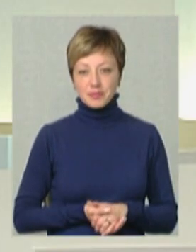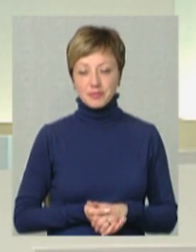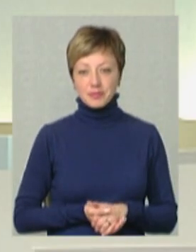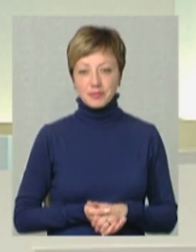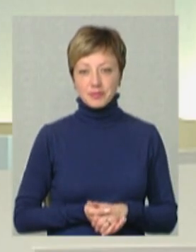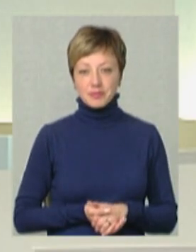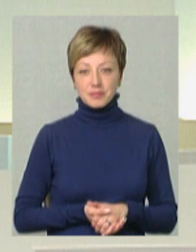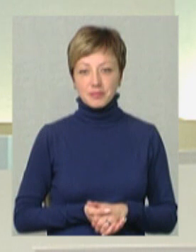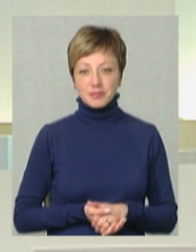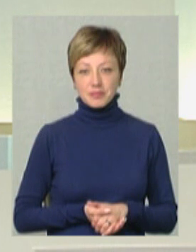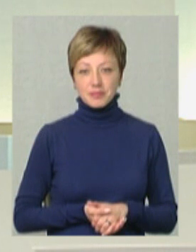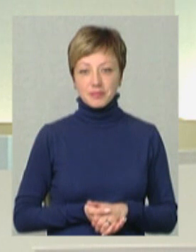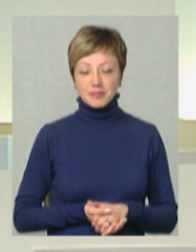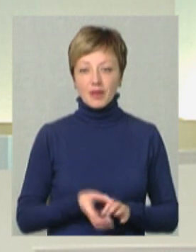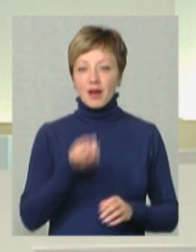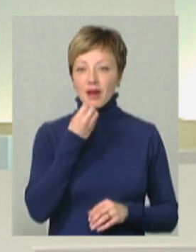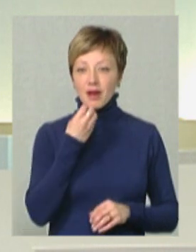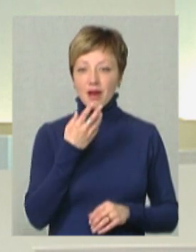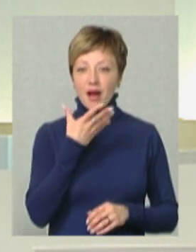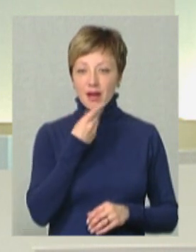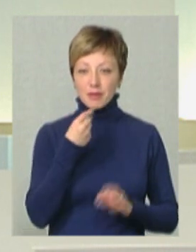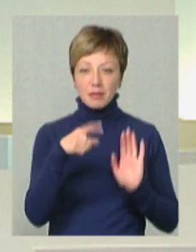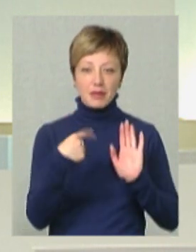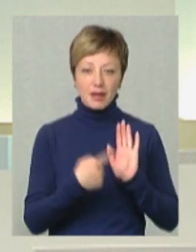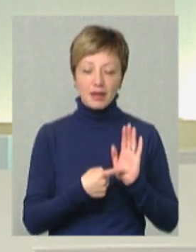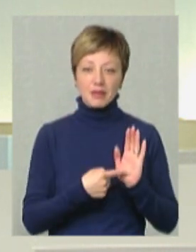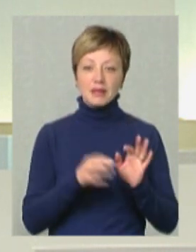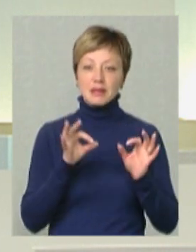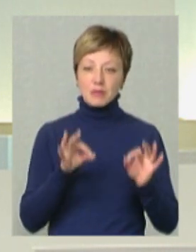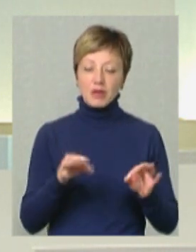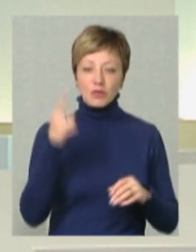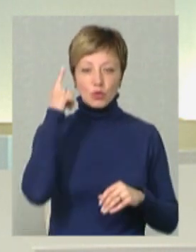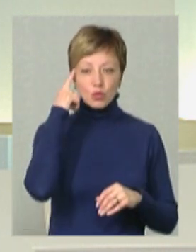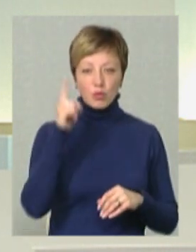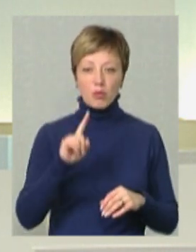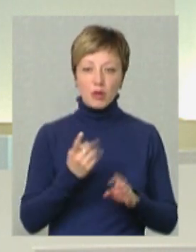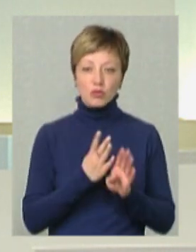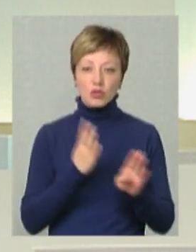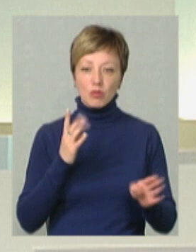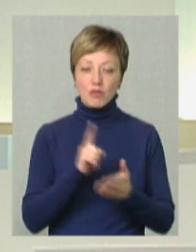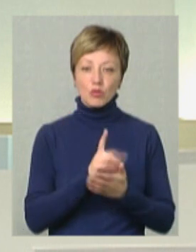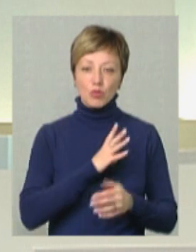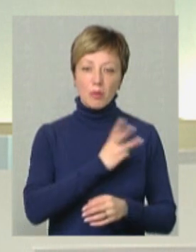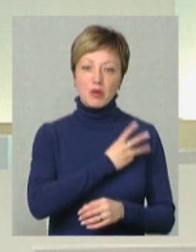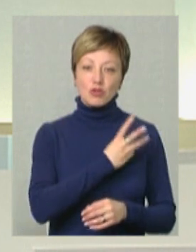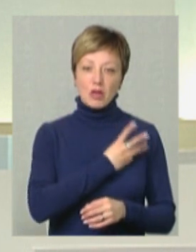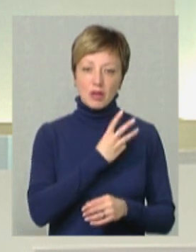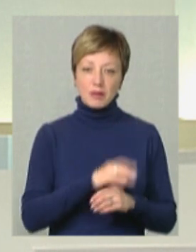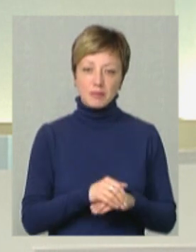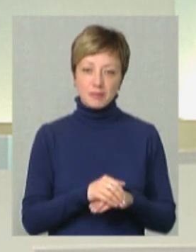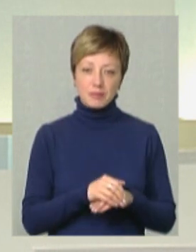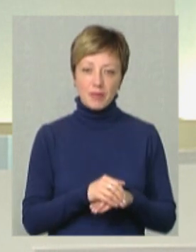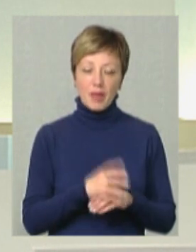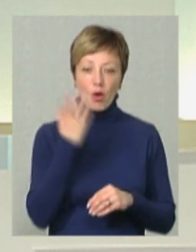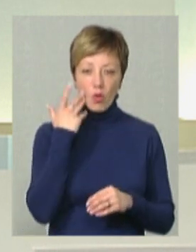Дякую. Гарне питання. Насправді, я думаю, що перед усім повинно бути бажання. Тому що,